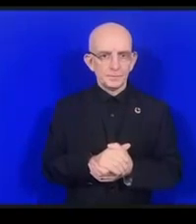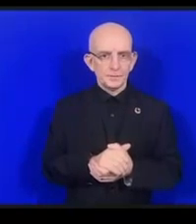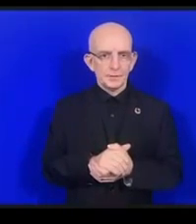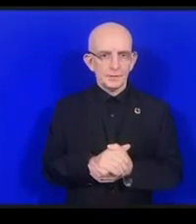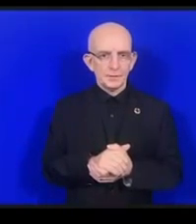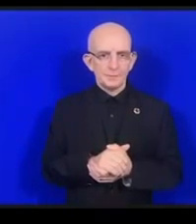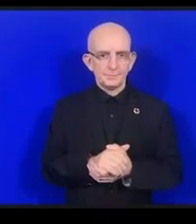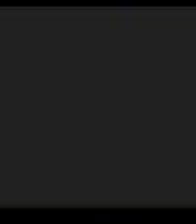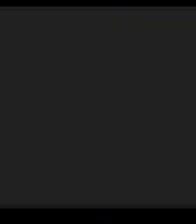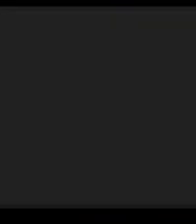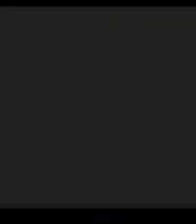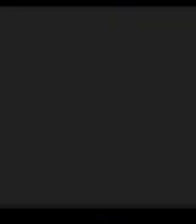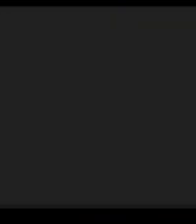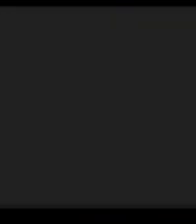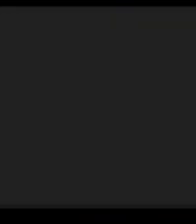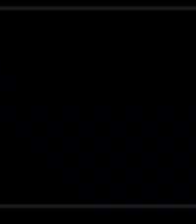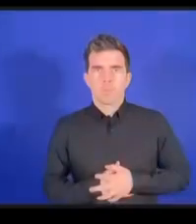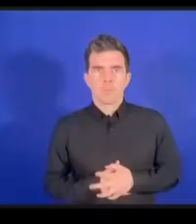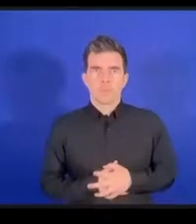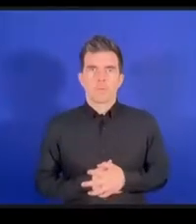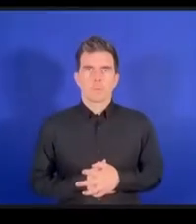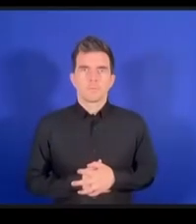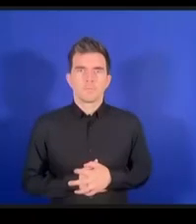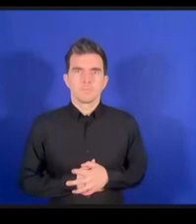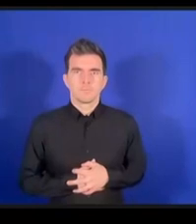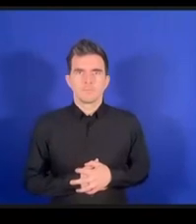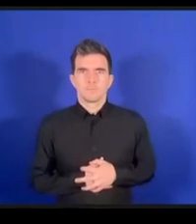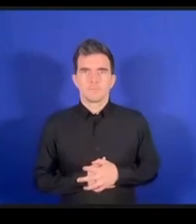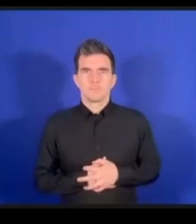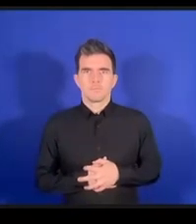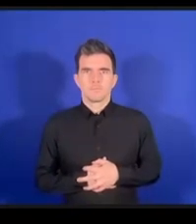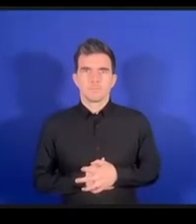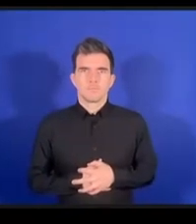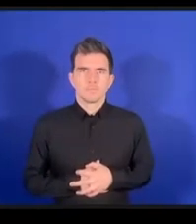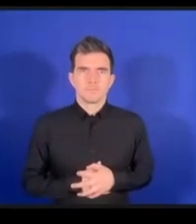礼を申し上げたいということですありがとうございましたありがとうございました